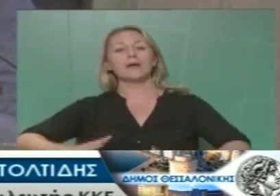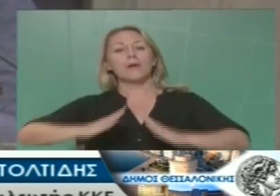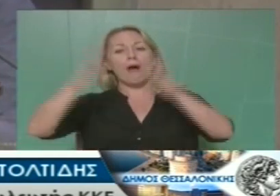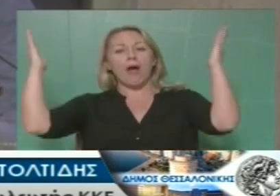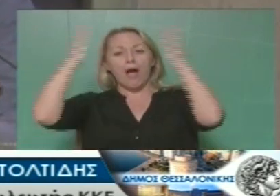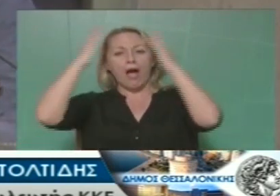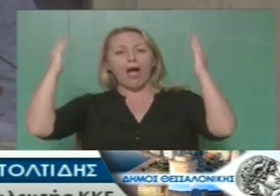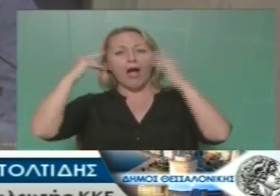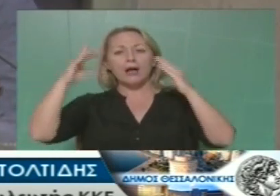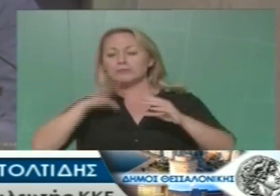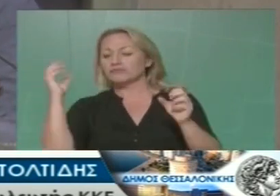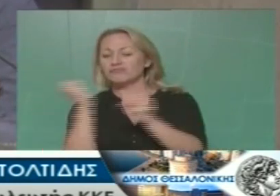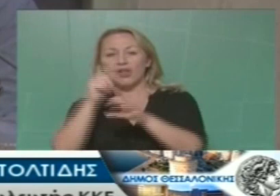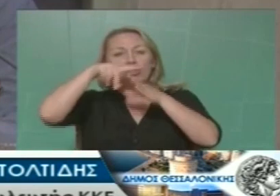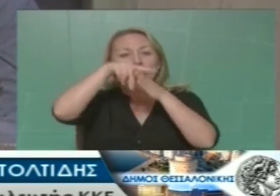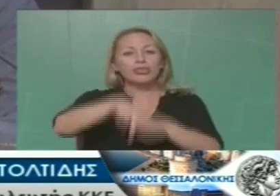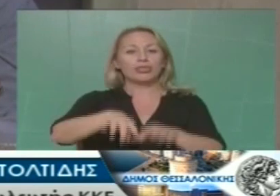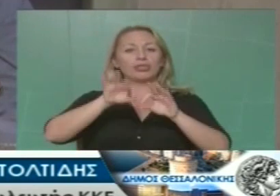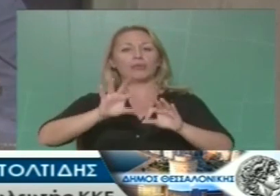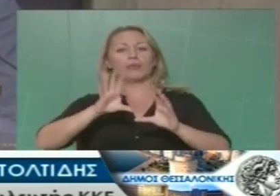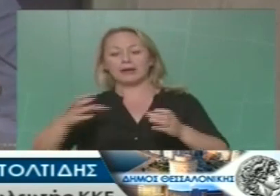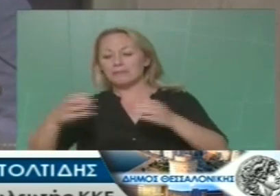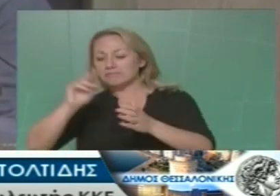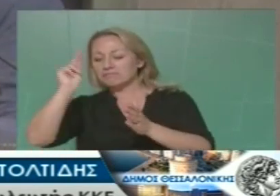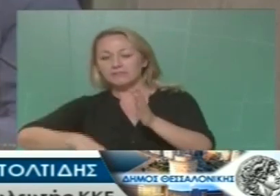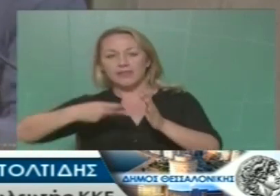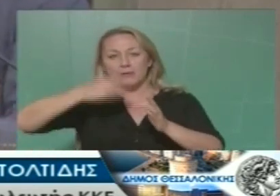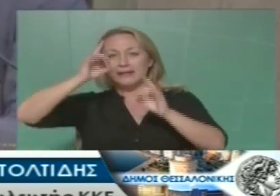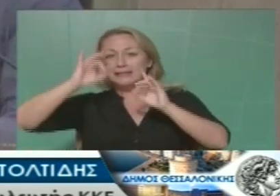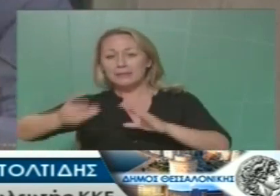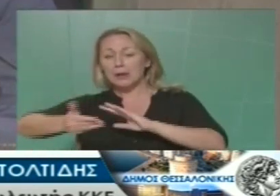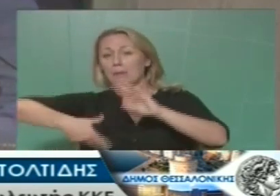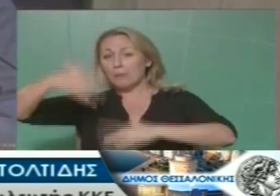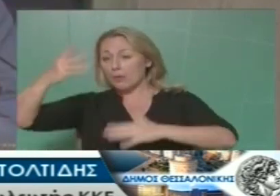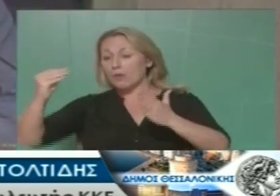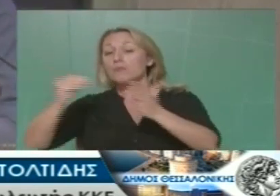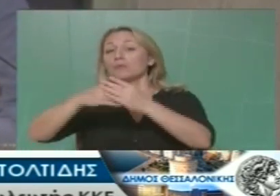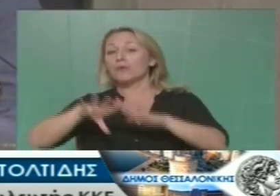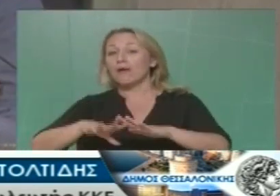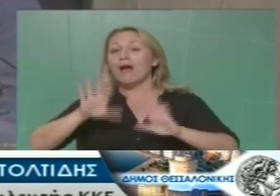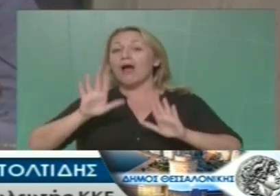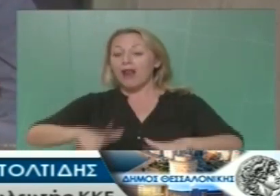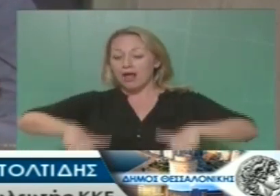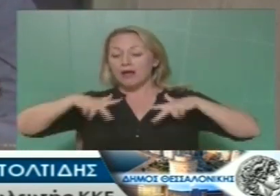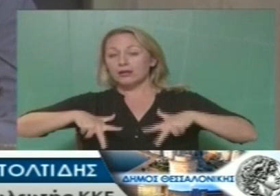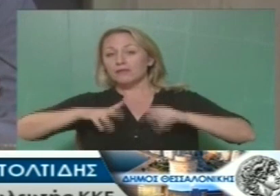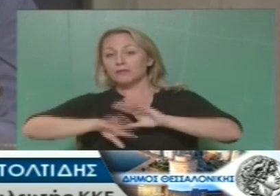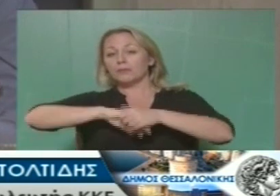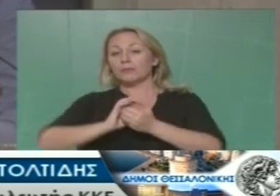εργασιακά δικαιώματα υπήρχαν ούτε συλλογικές συμβάσεις εργασίας ούτε αυτά προβλέποντας προϋπολογισμούς με κάθε κυβέρνηση όμως σε κάθε